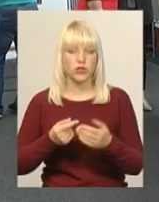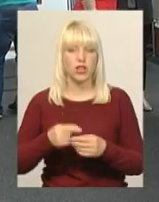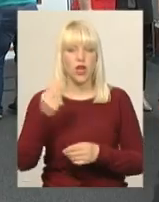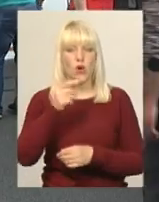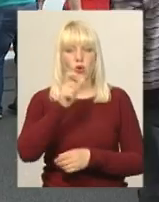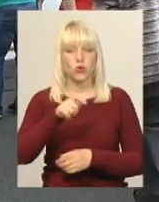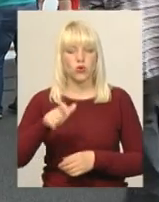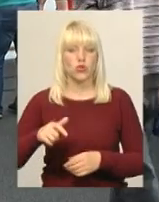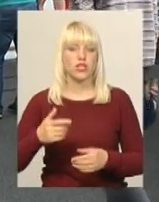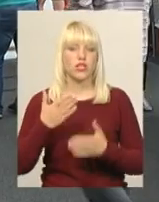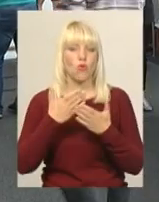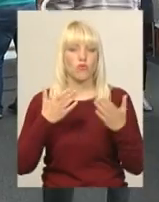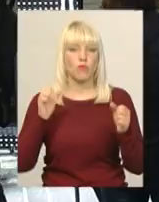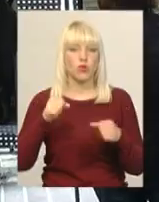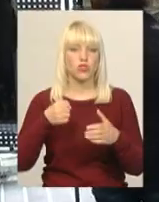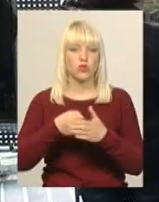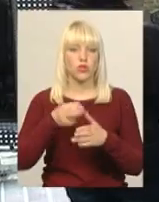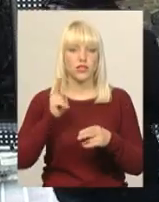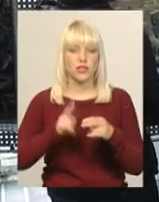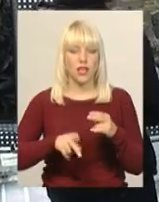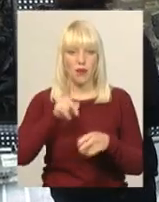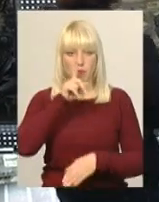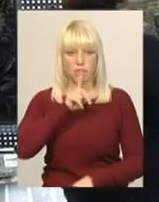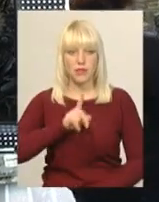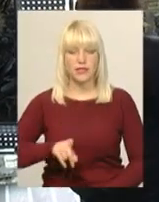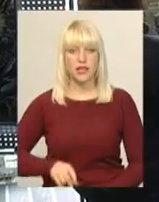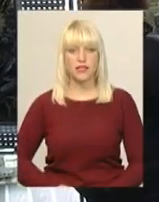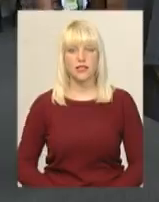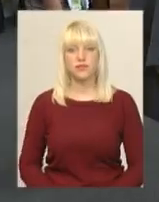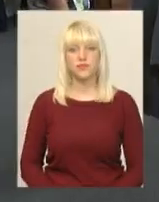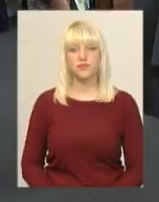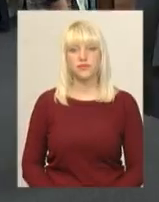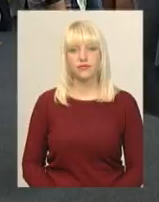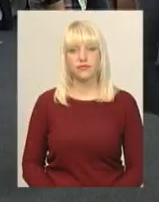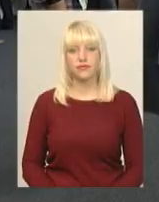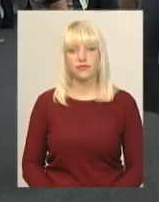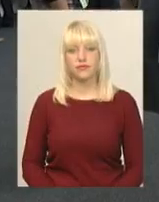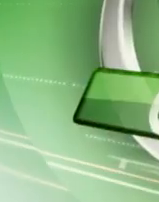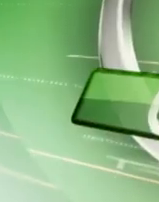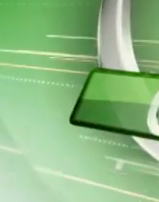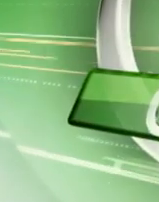Хмельницького можна до кінця місяці. Ольга Нісм'янова, Олександр Горішевський. Новини Поділля. Центр.